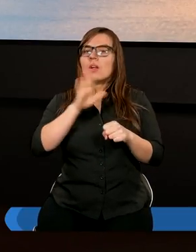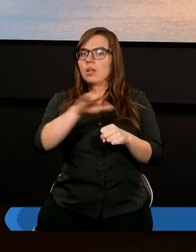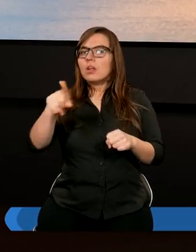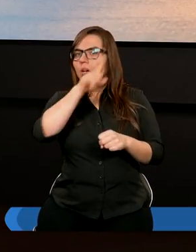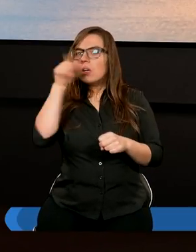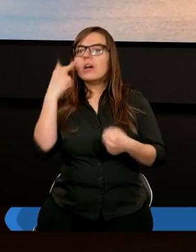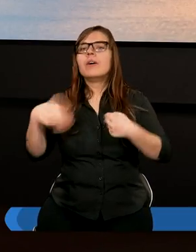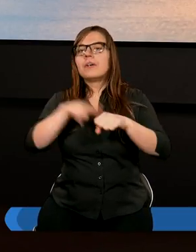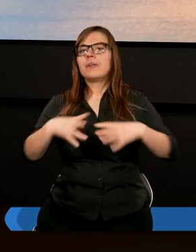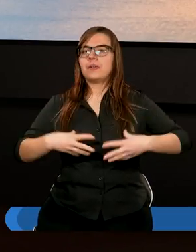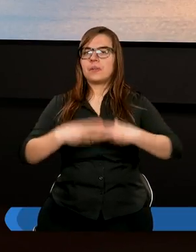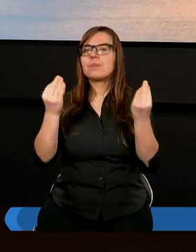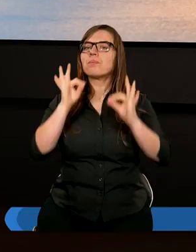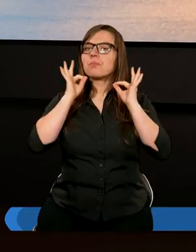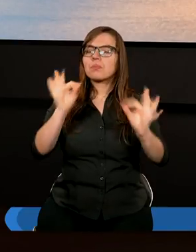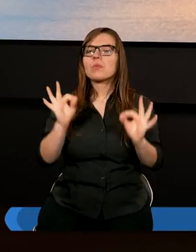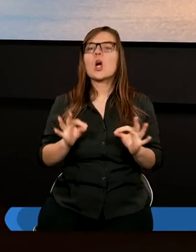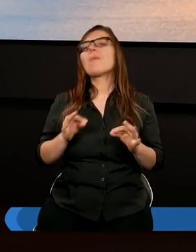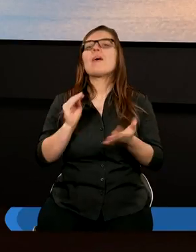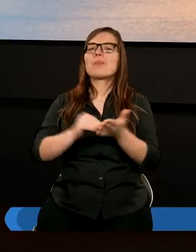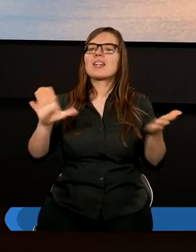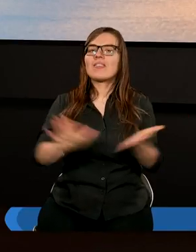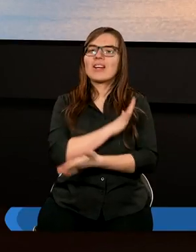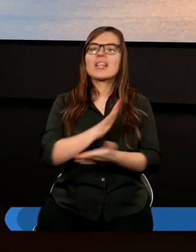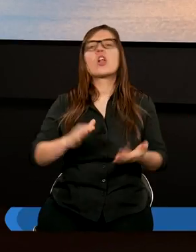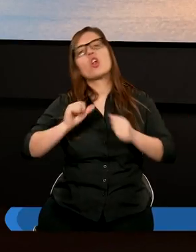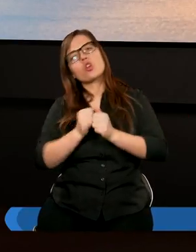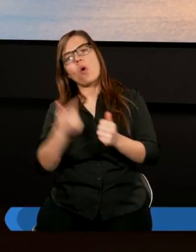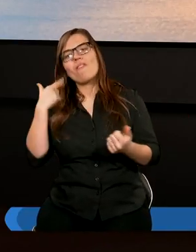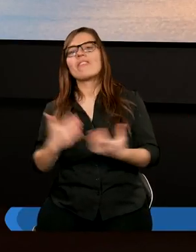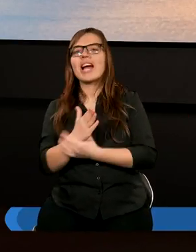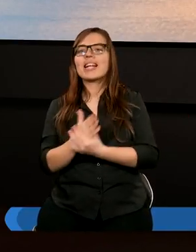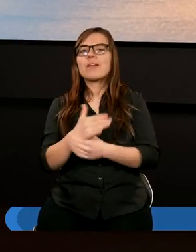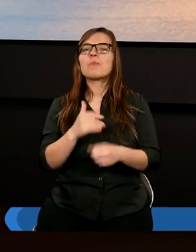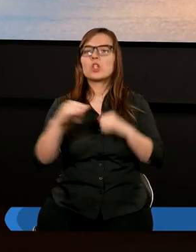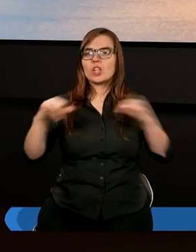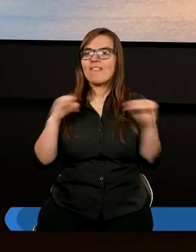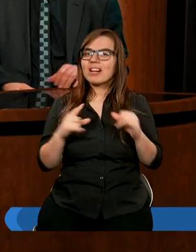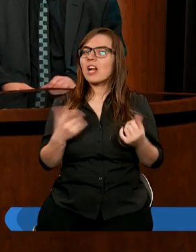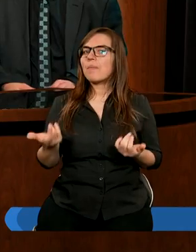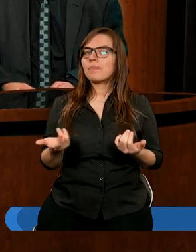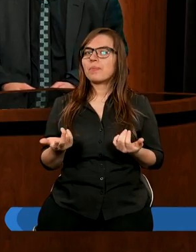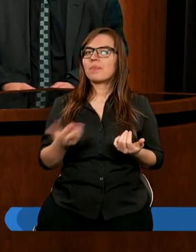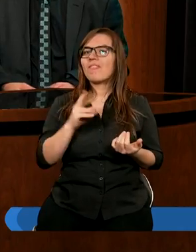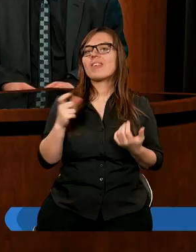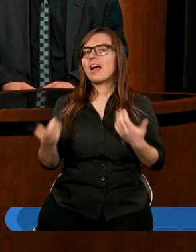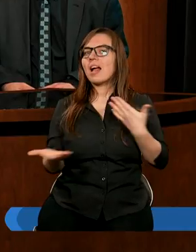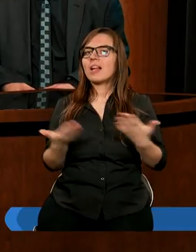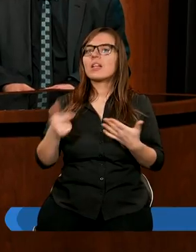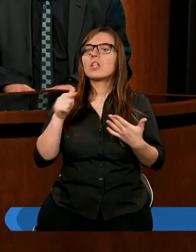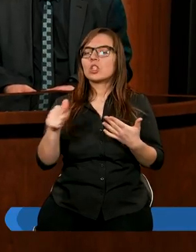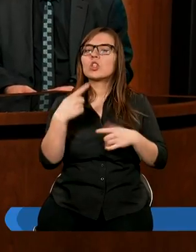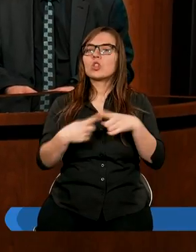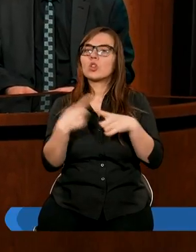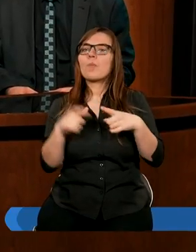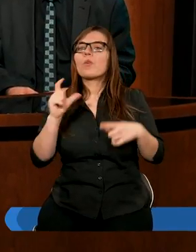że ci, którzy rozwijają dobre przyzwyczajenia, są najwierniejszymi szafarzami? A więc dopiero